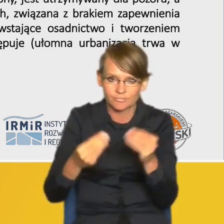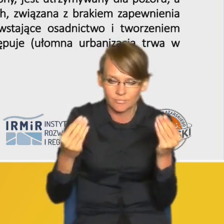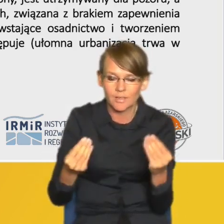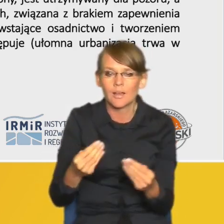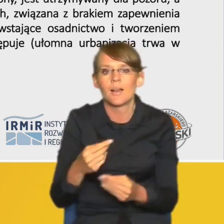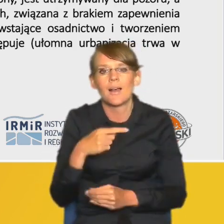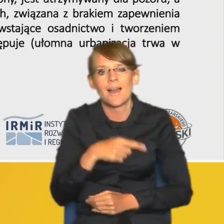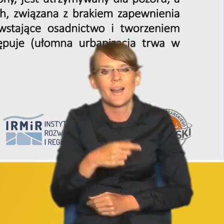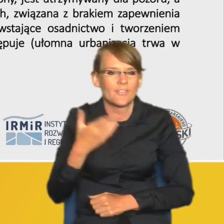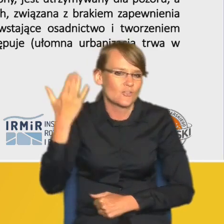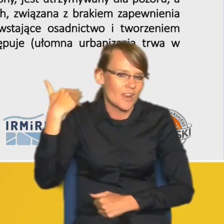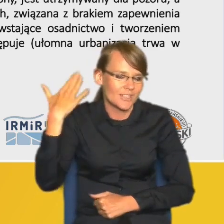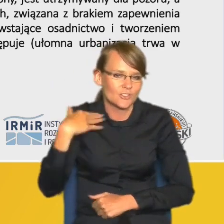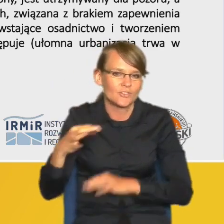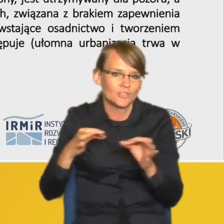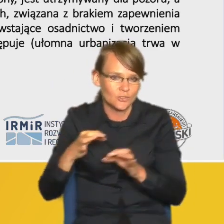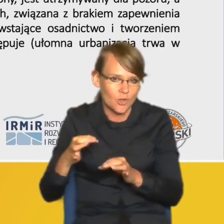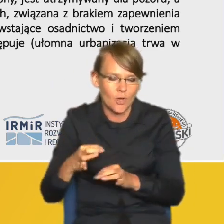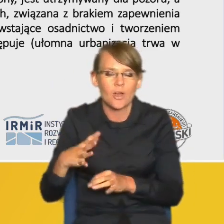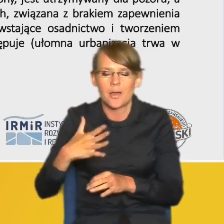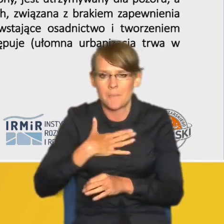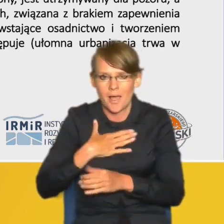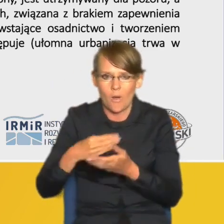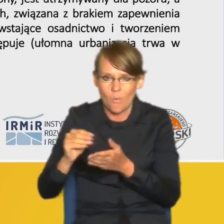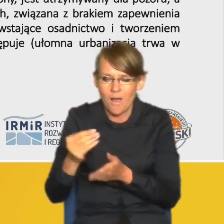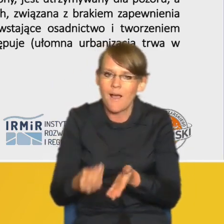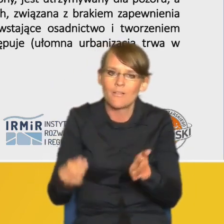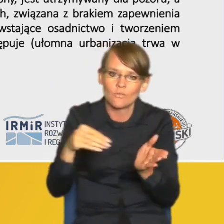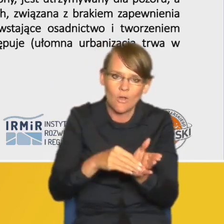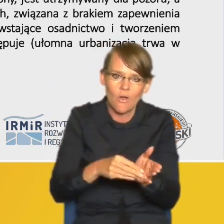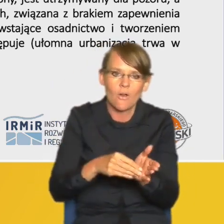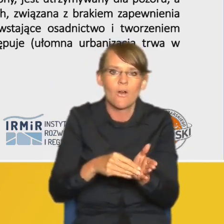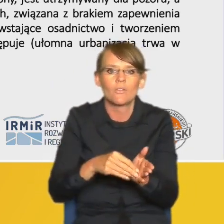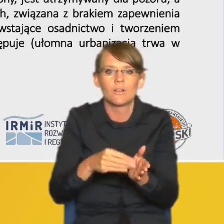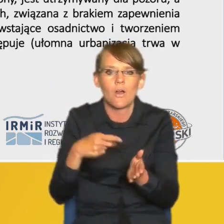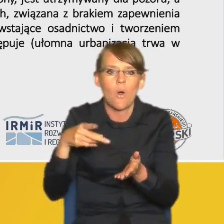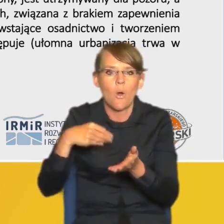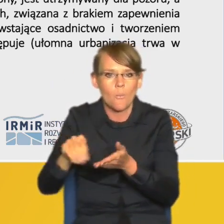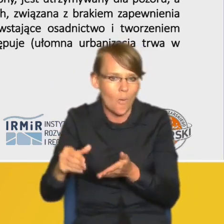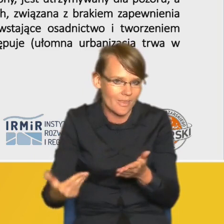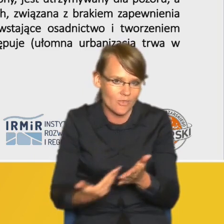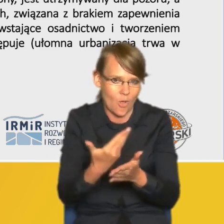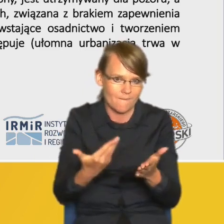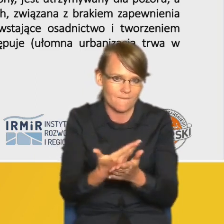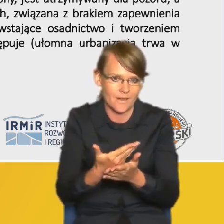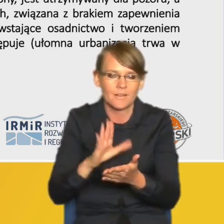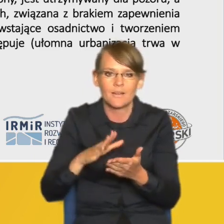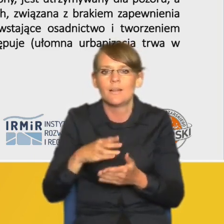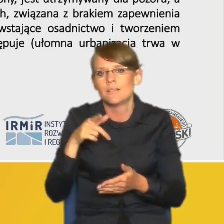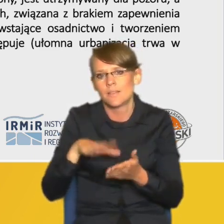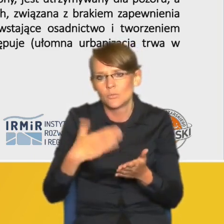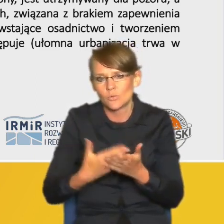ukształtowanych wcześniej instytucji opłat adiacenckich nowych opłat w zakresie związanym z